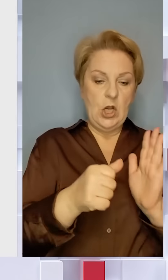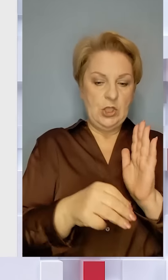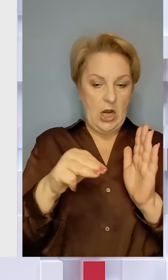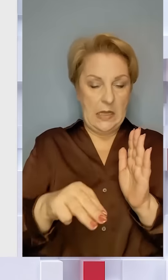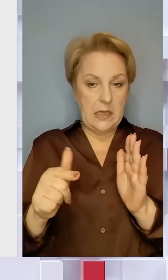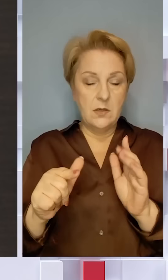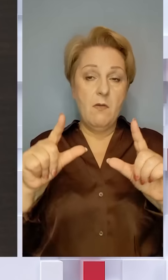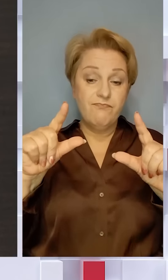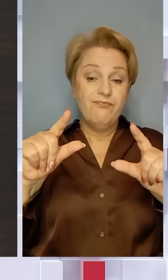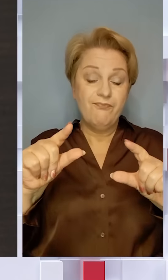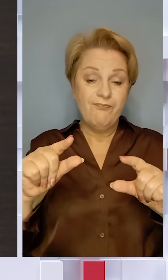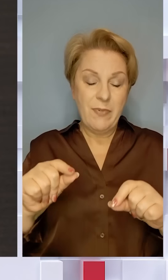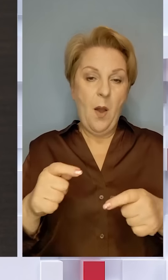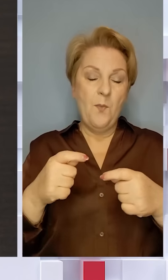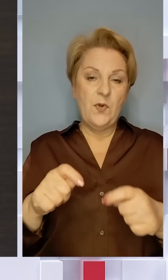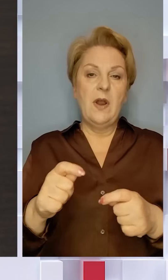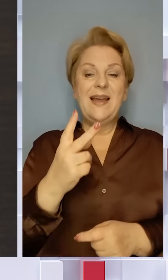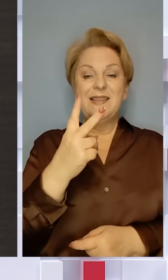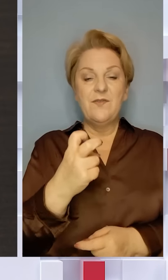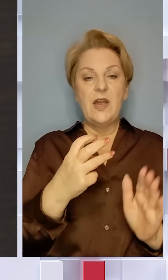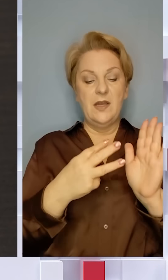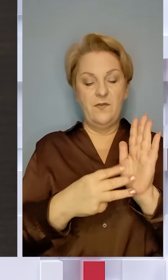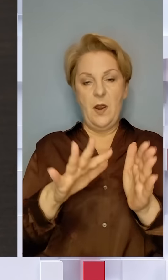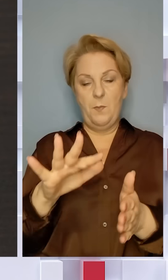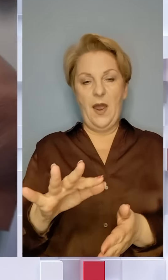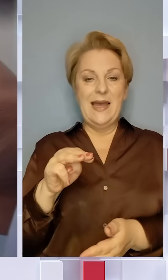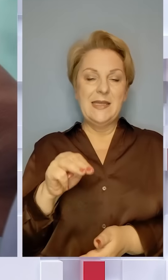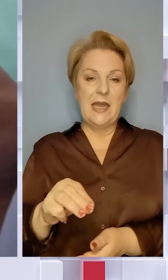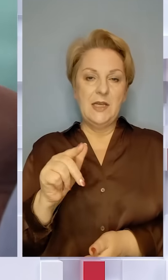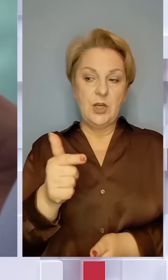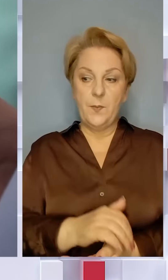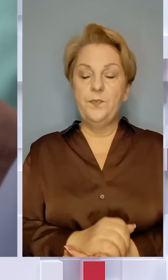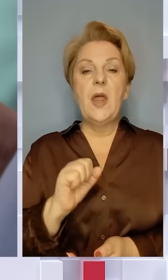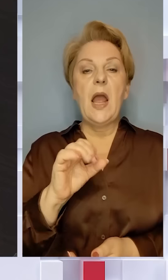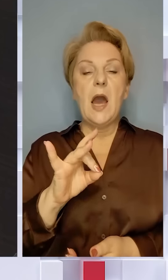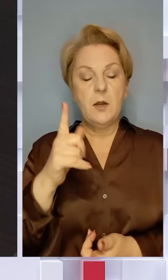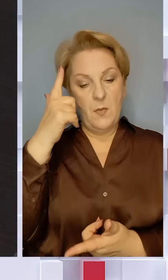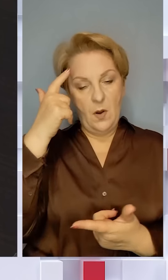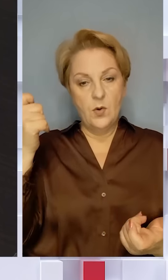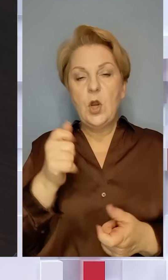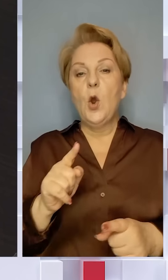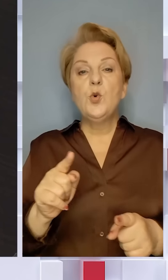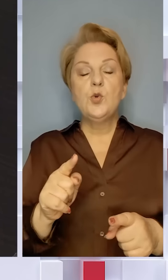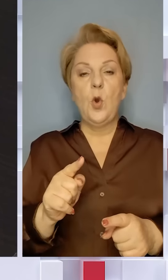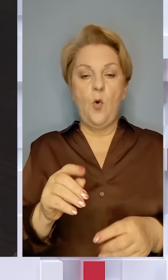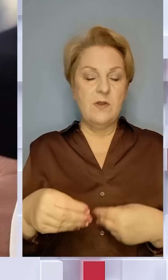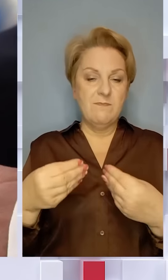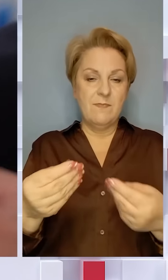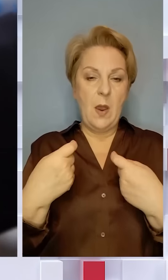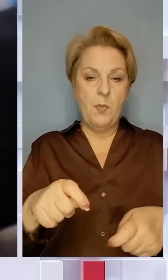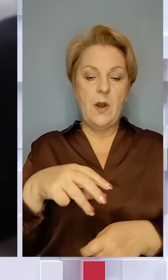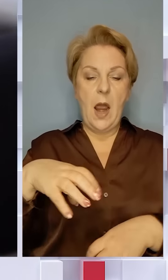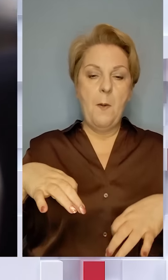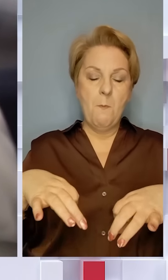тисяч гривень, а продали годинник за 285 тисяч. «Арма» оголосила, що виставляє на продаж